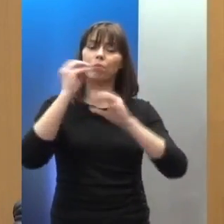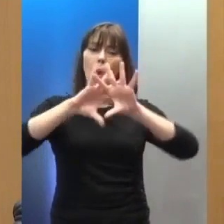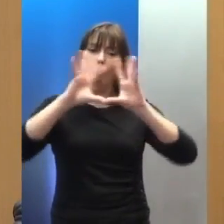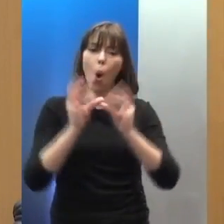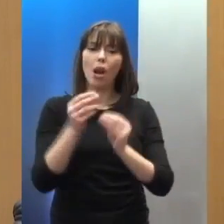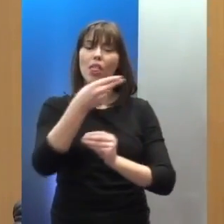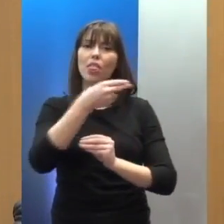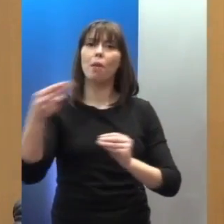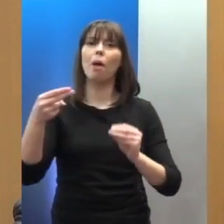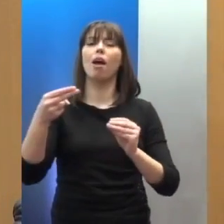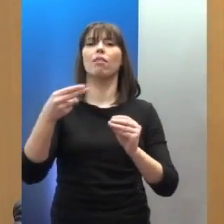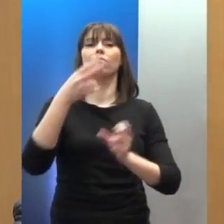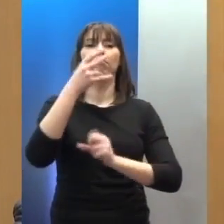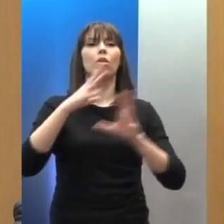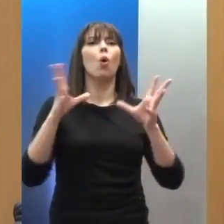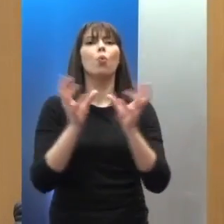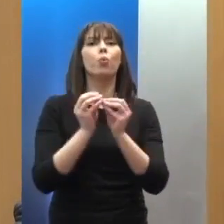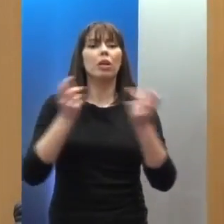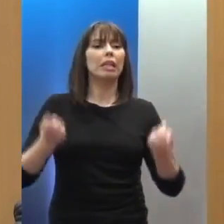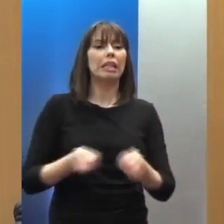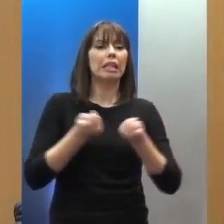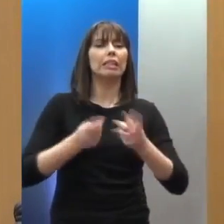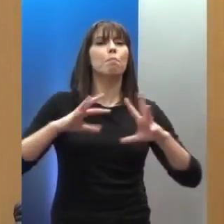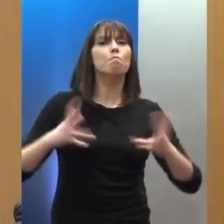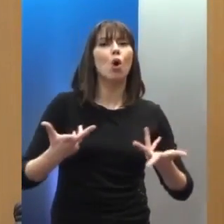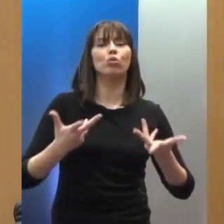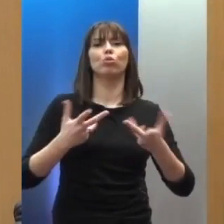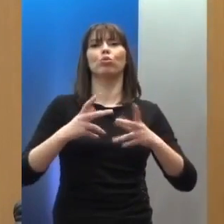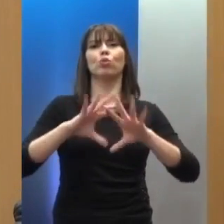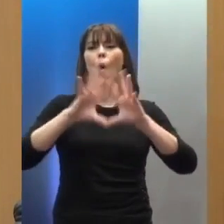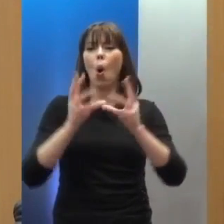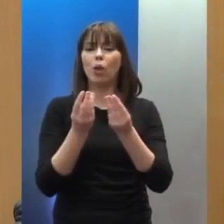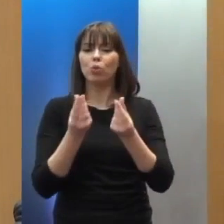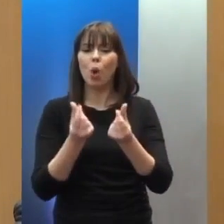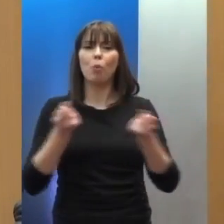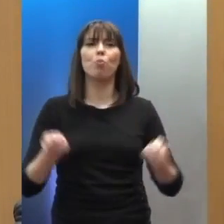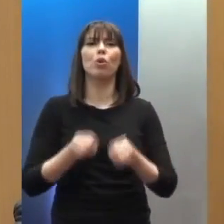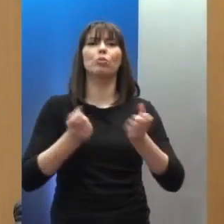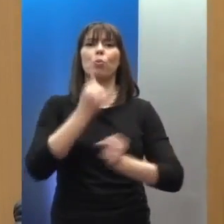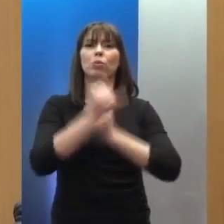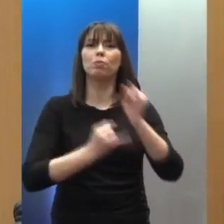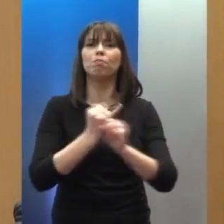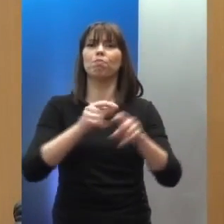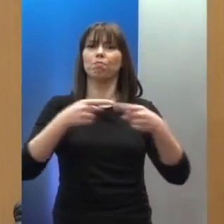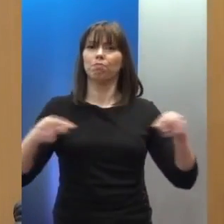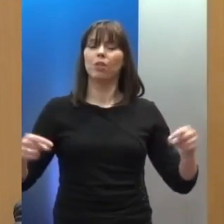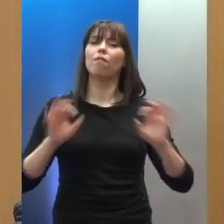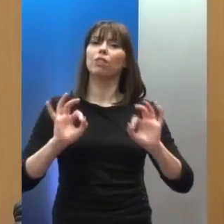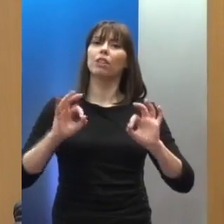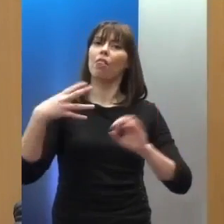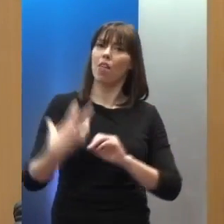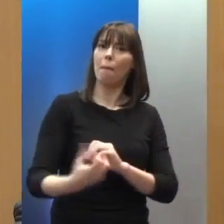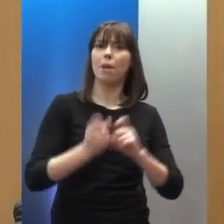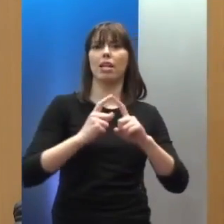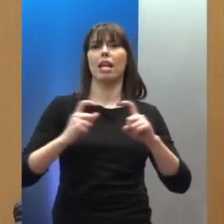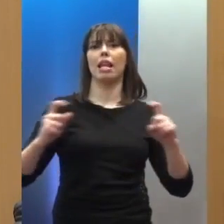αφορούν στη χρήση, αξιοποίηση και διαχείριση των ψηφιακών πόρων και μέσων βασισμένα σε υλικό που διατίθεται